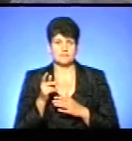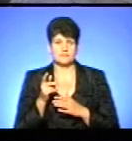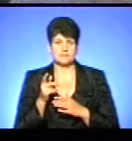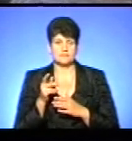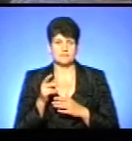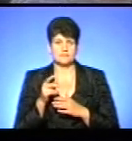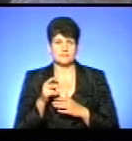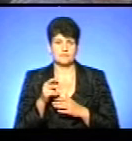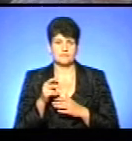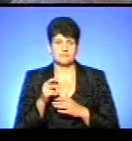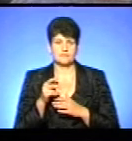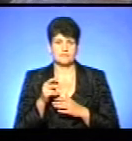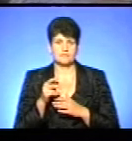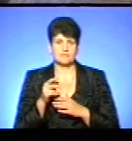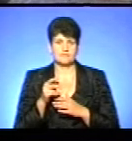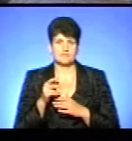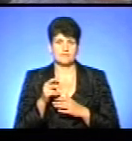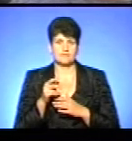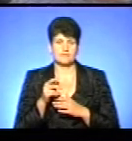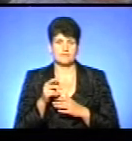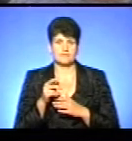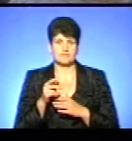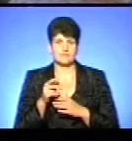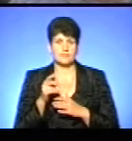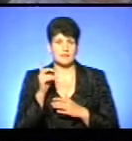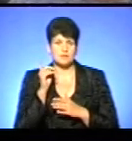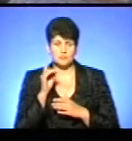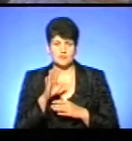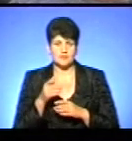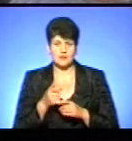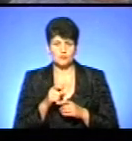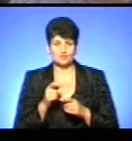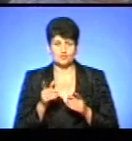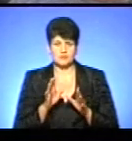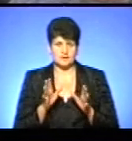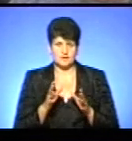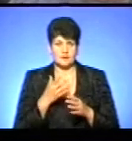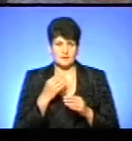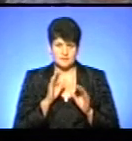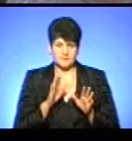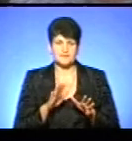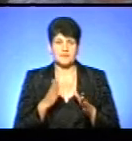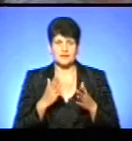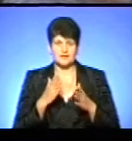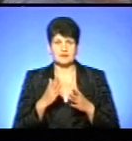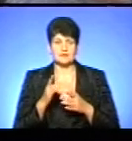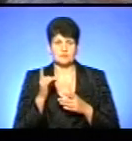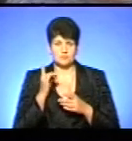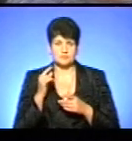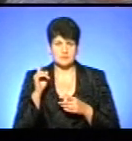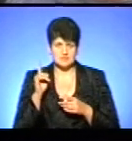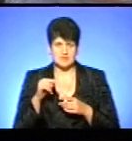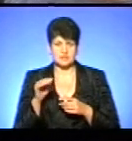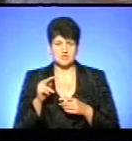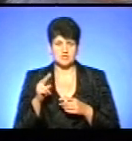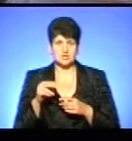із марок мобільних. Ну, мобільники виглядають не дуже такі аж аж аж. І тим не менше саме, ну, на мобільниках ми всі знаємо, що